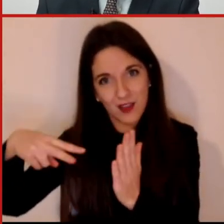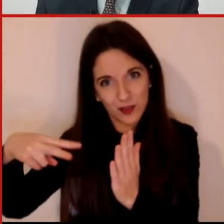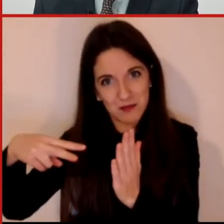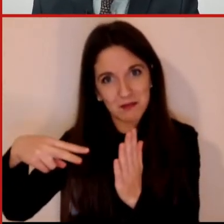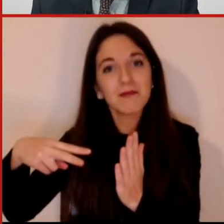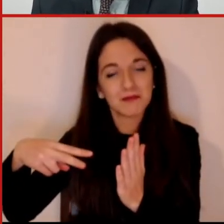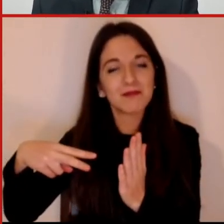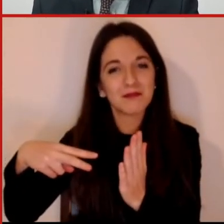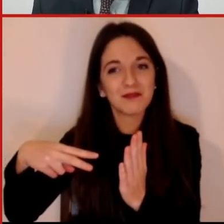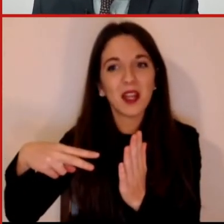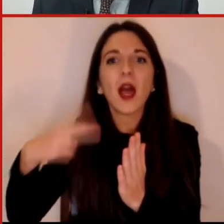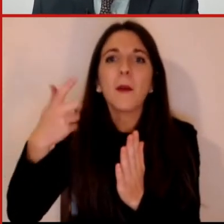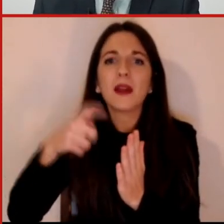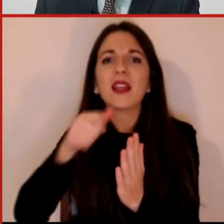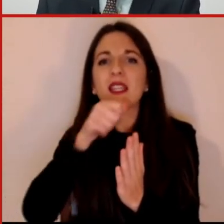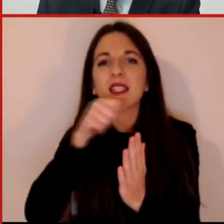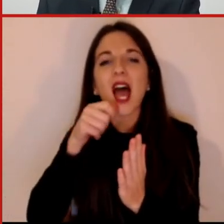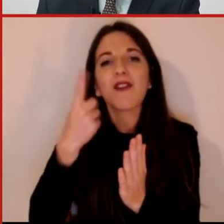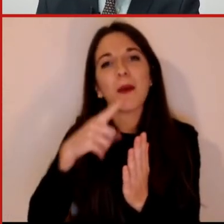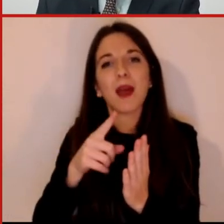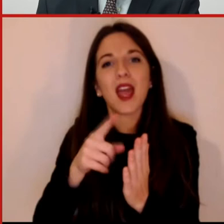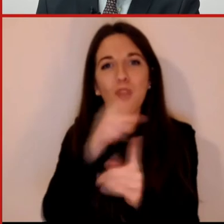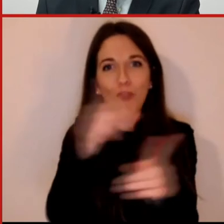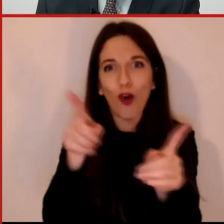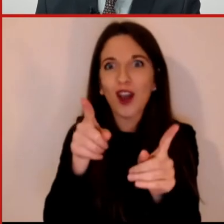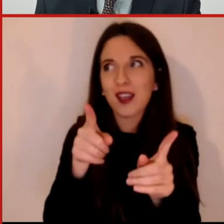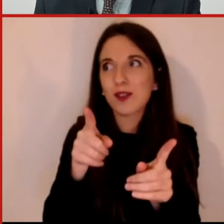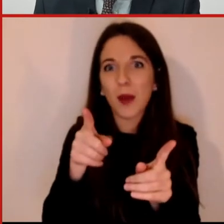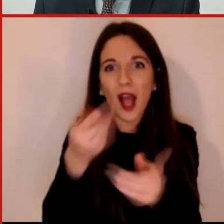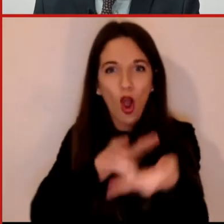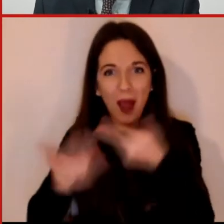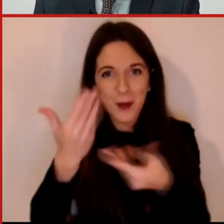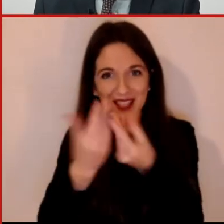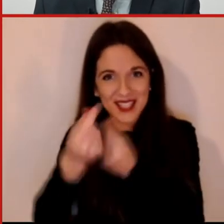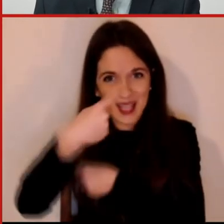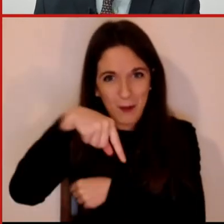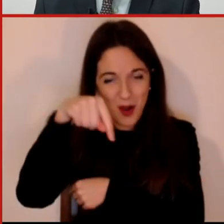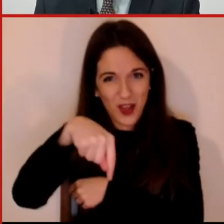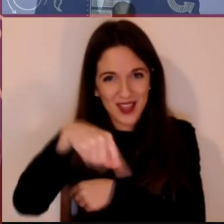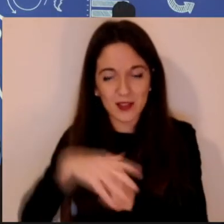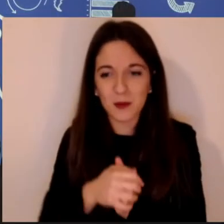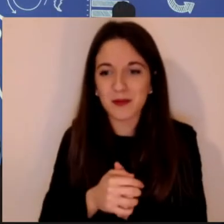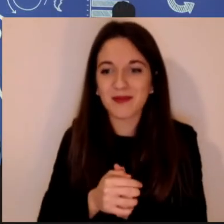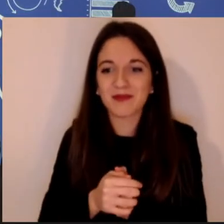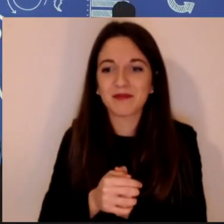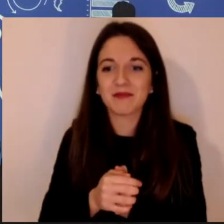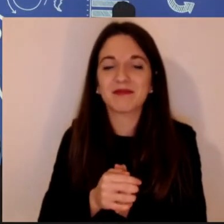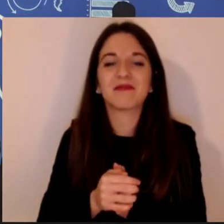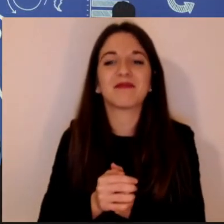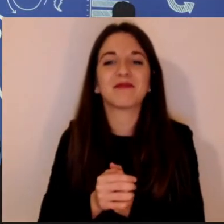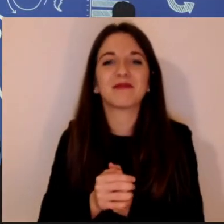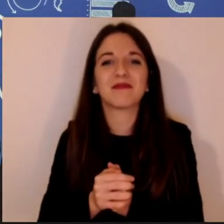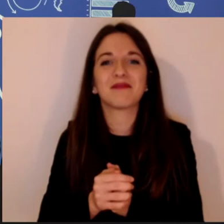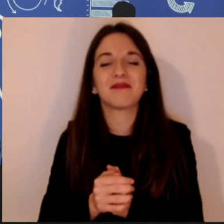aumentare un po' l'interazione. Direi che i primi cinque minuti sono passati, grazie davvero per la